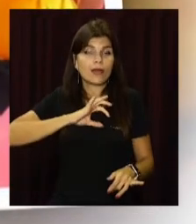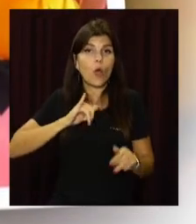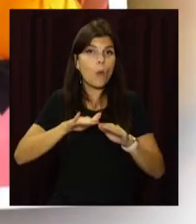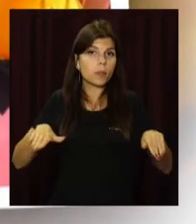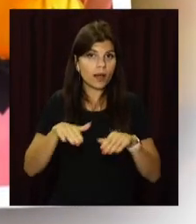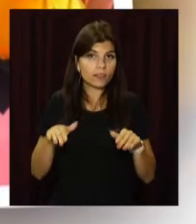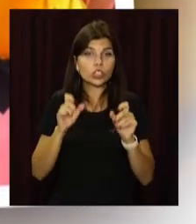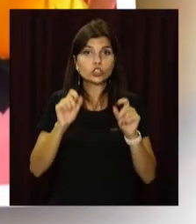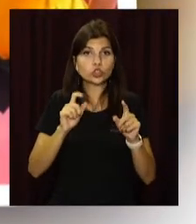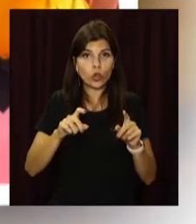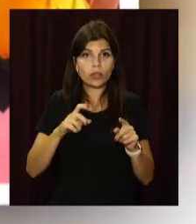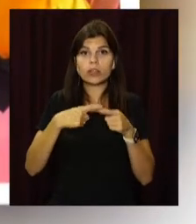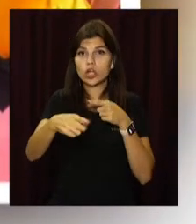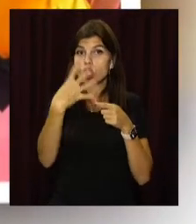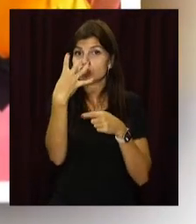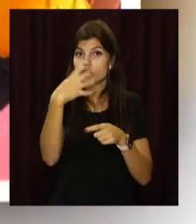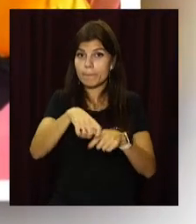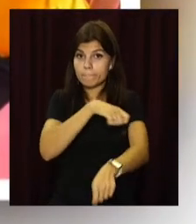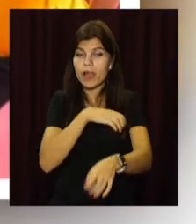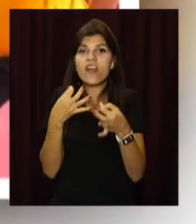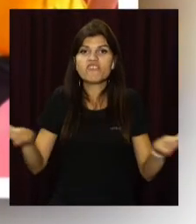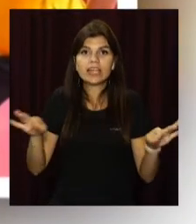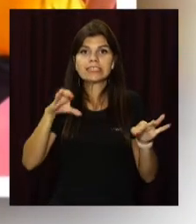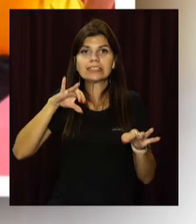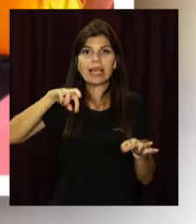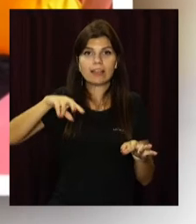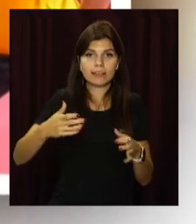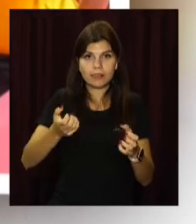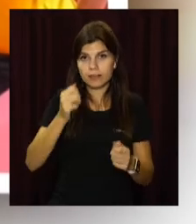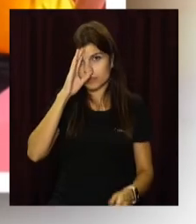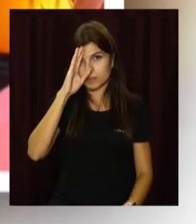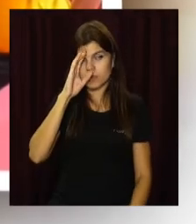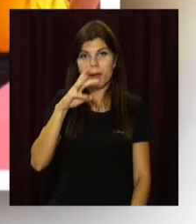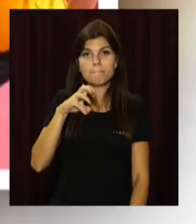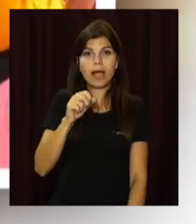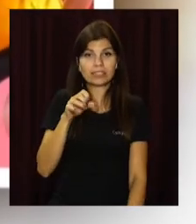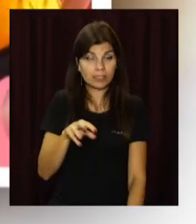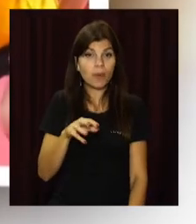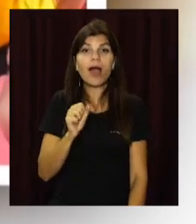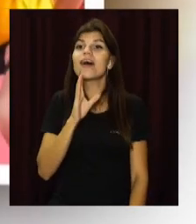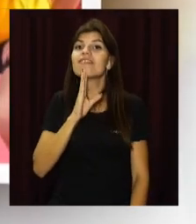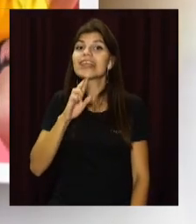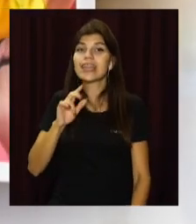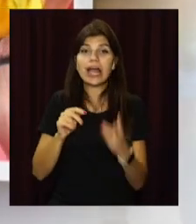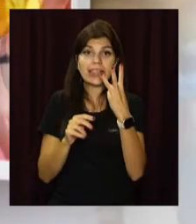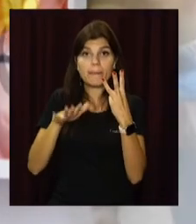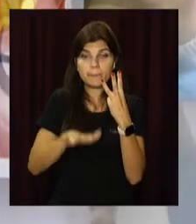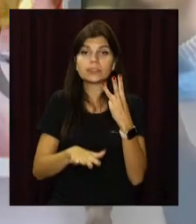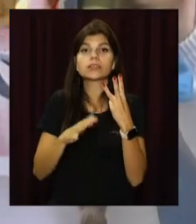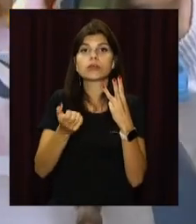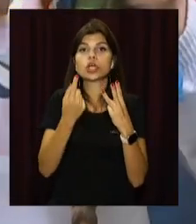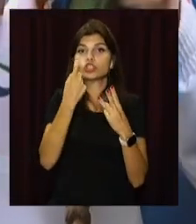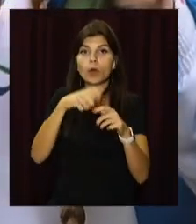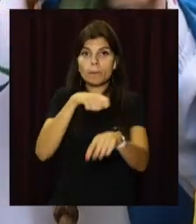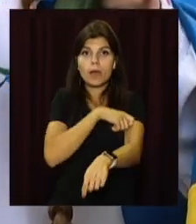плаванні. Золото на дистанції 400 метрів вільним стилом здобув Максим Крипака, а Яна Бережна посіла третє місце на дистанції